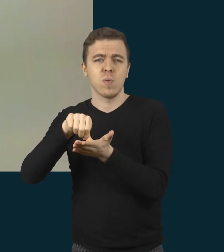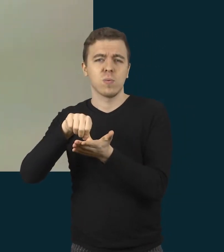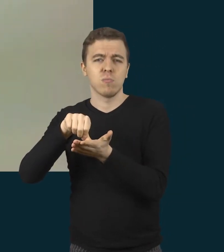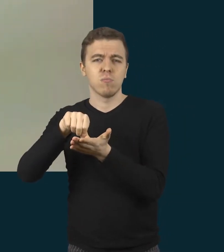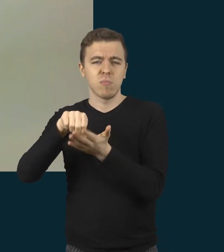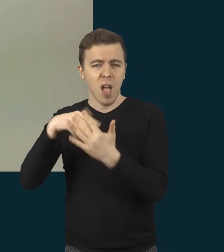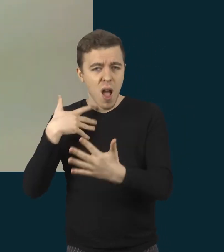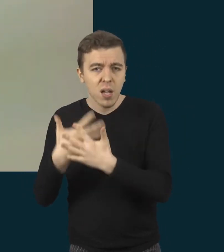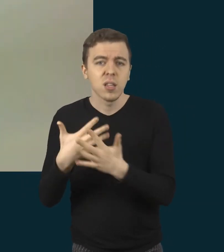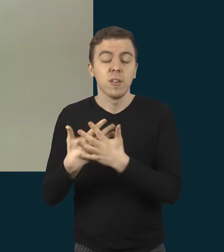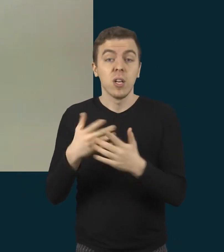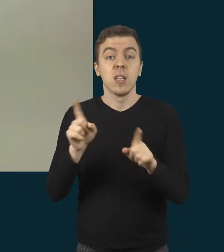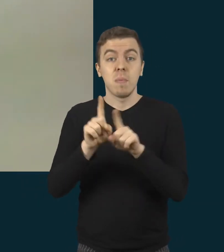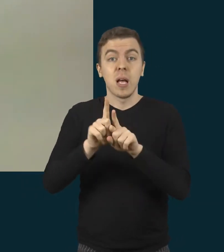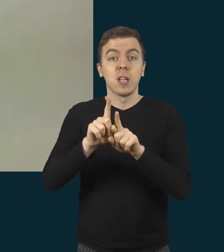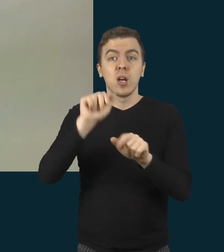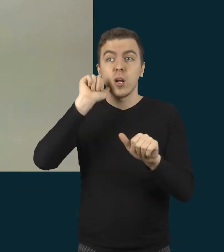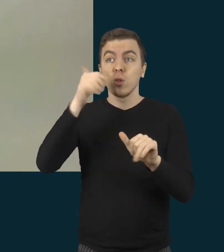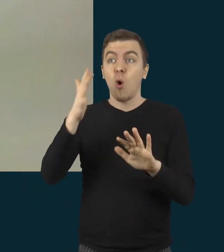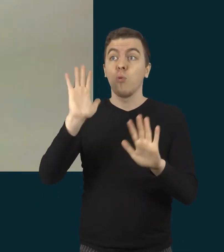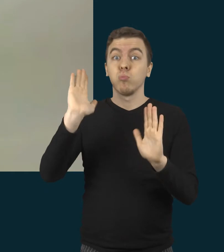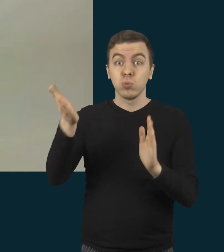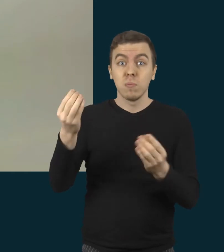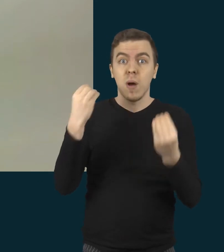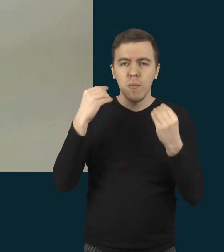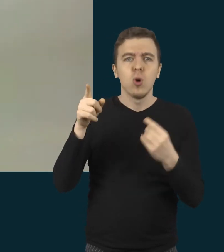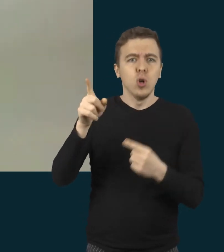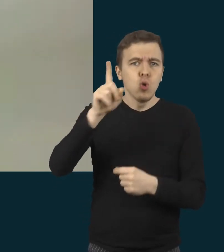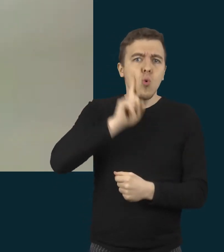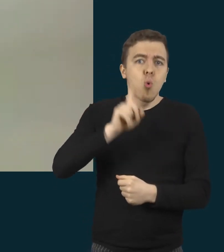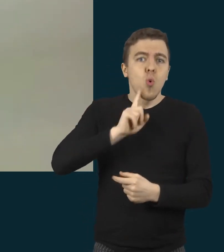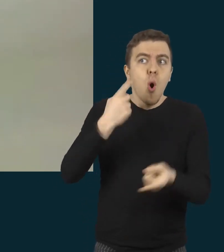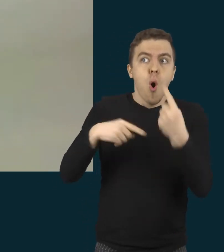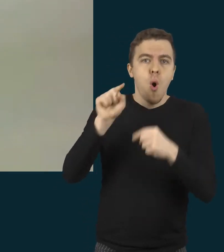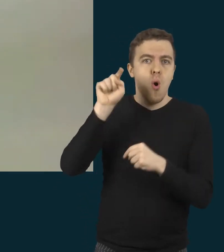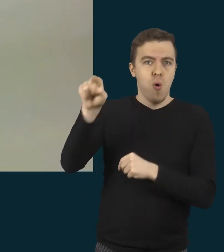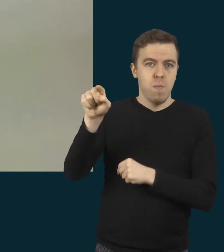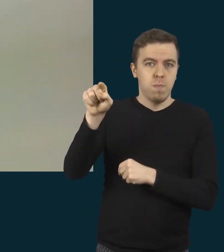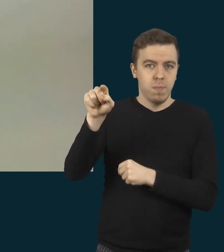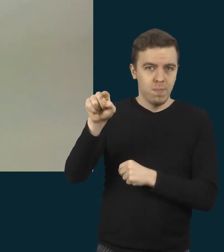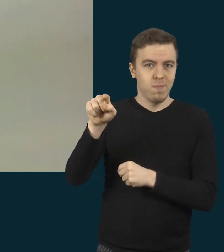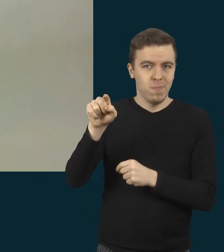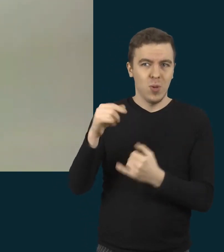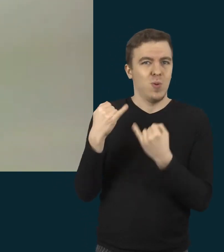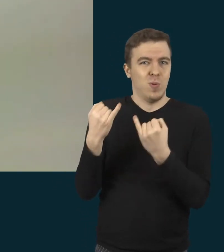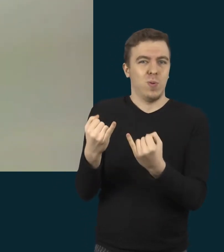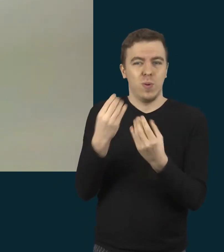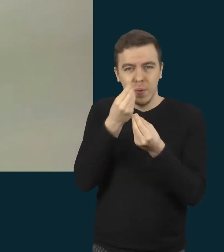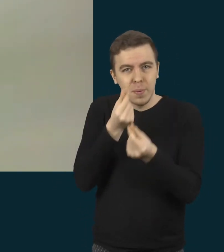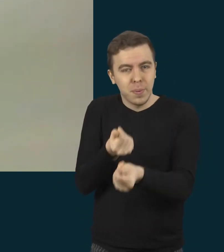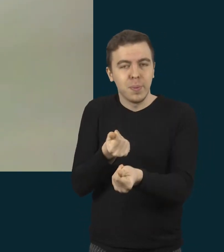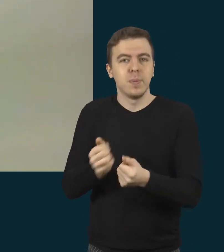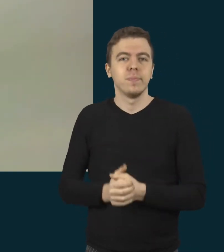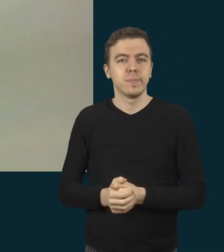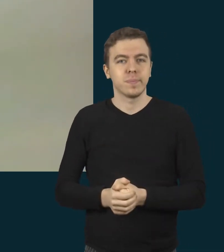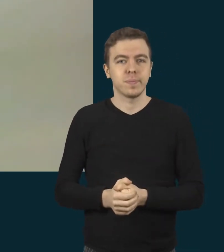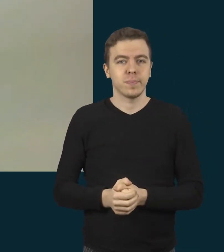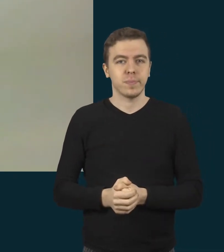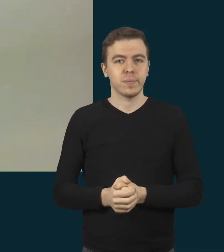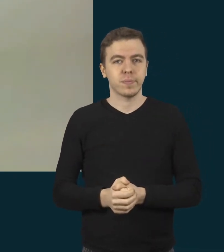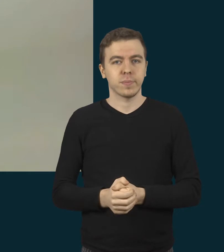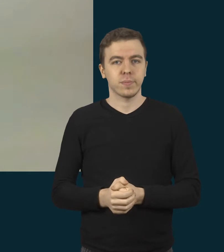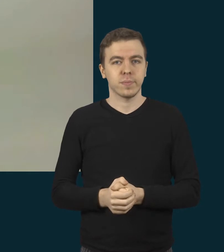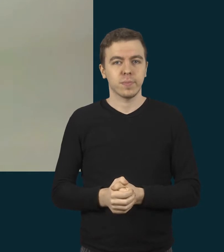pamoką grįžti sekančio dieną, kai išgirsta, kad visgi turi ten grįžti. Na ir taip pat